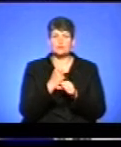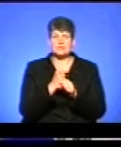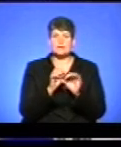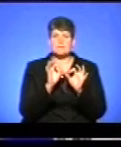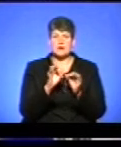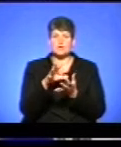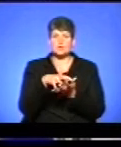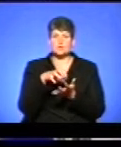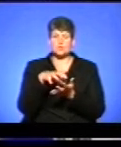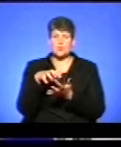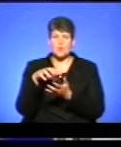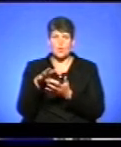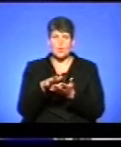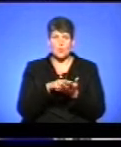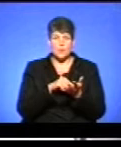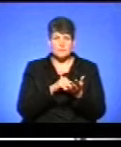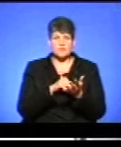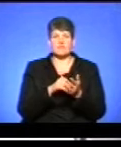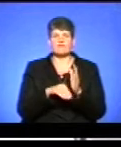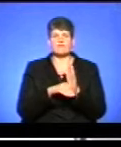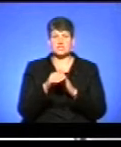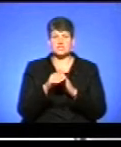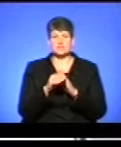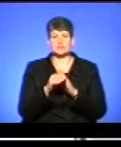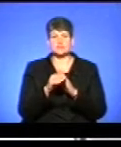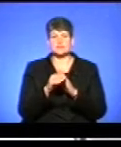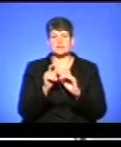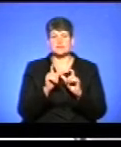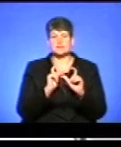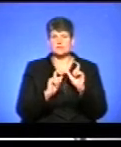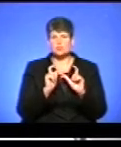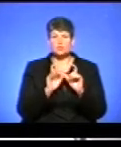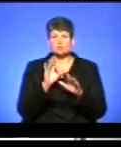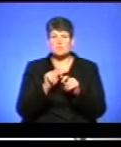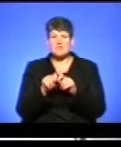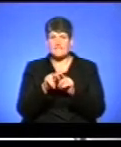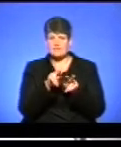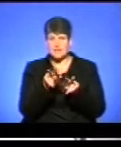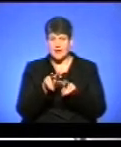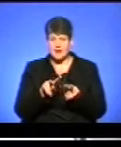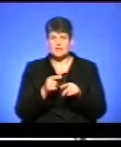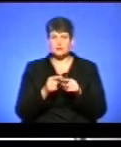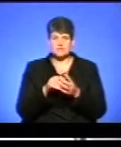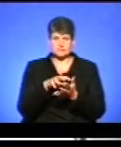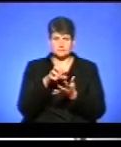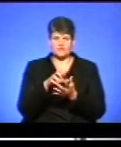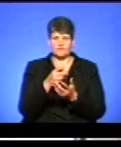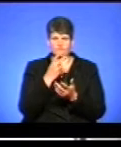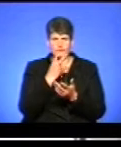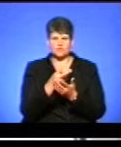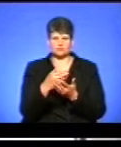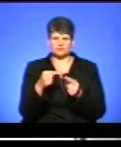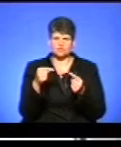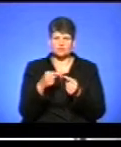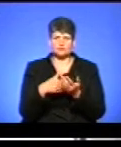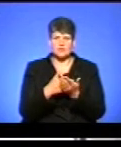скан-копію, через те, що вищий навчальний заклад, заклади вищої освіти, будуть їх перевіряти. Тому скан-копія повинна бути чіткою, якісною,